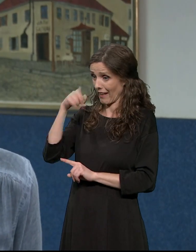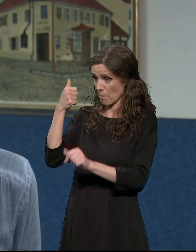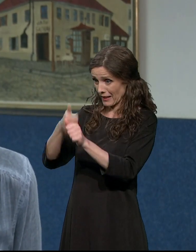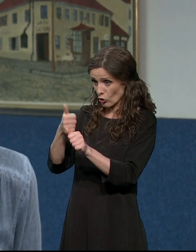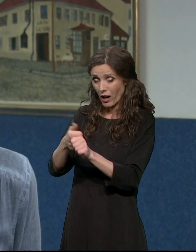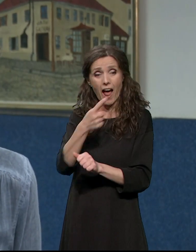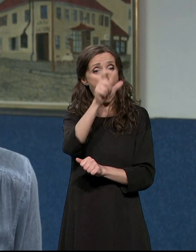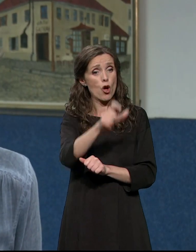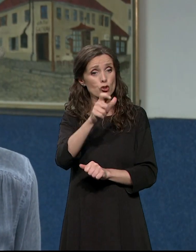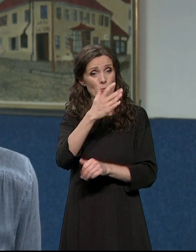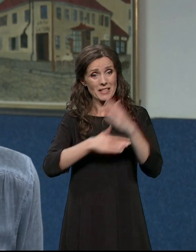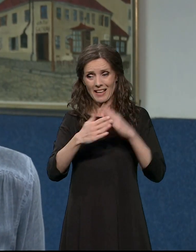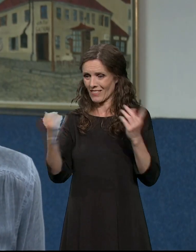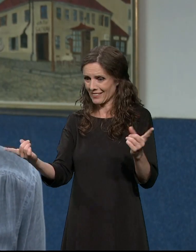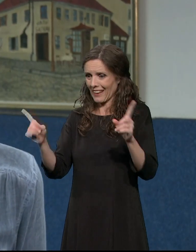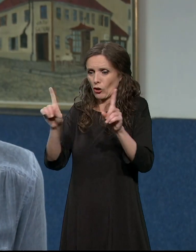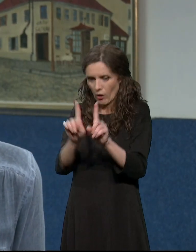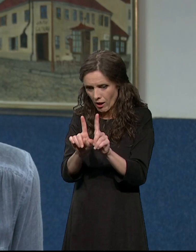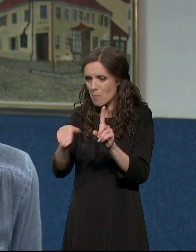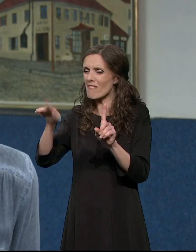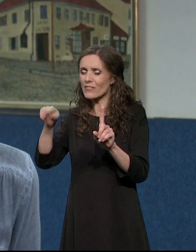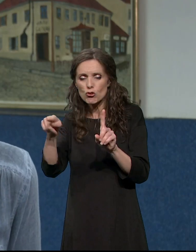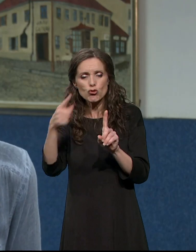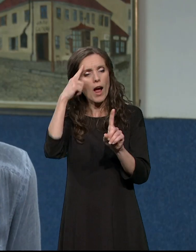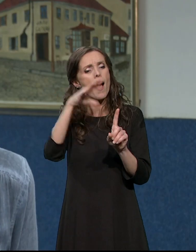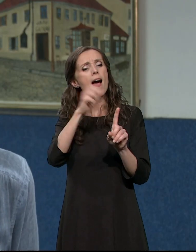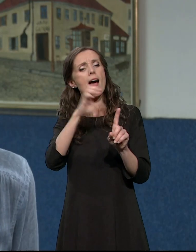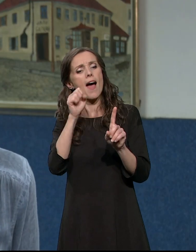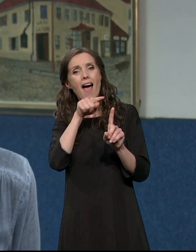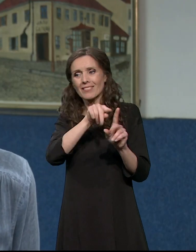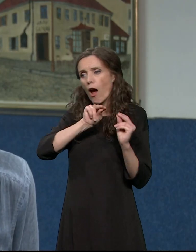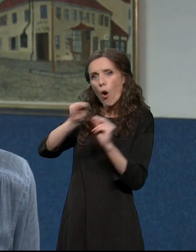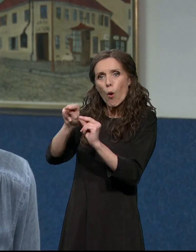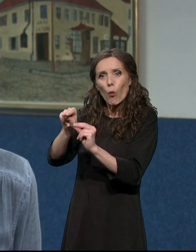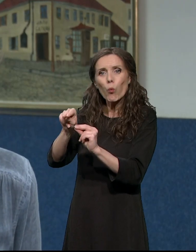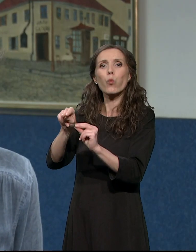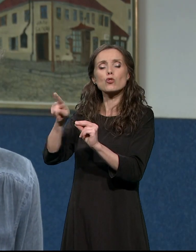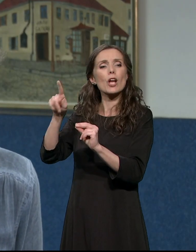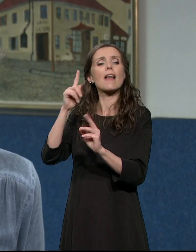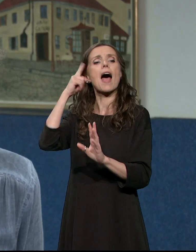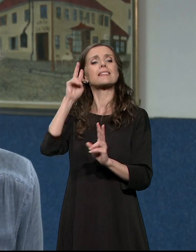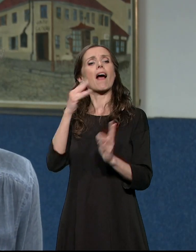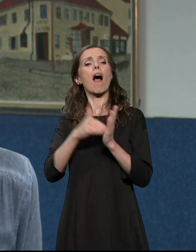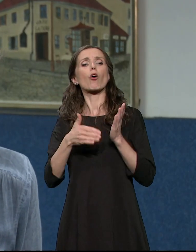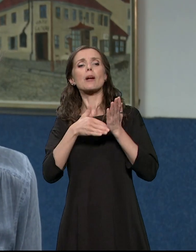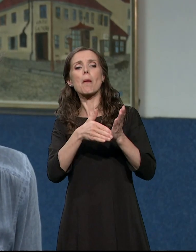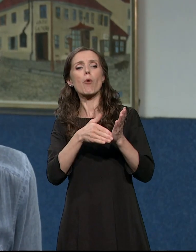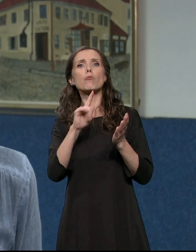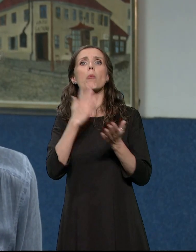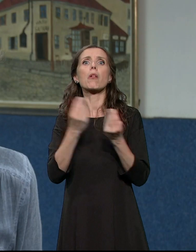potrebama svog korisnika, da ne dođe do neke povrede, tako, eto, neke neželjene situacije. Znači, vrlo je važno da